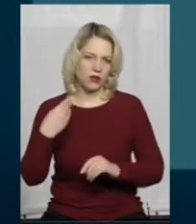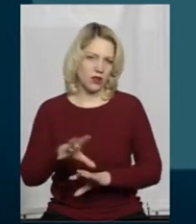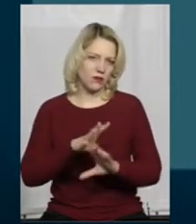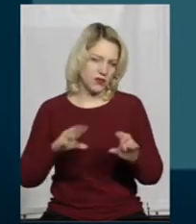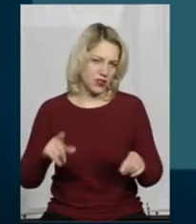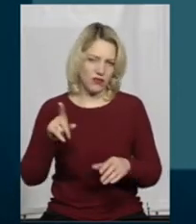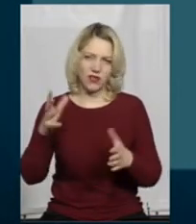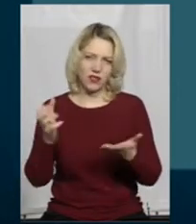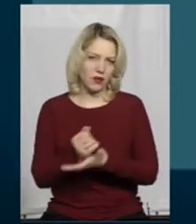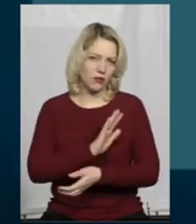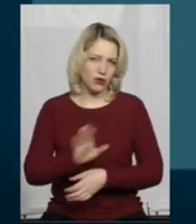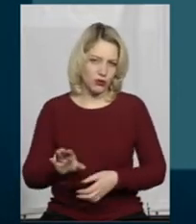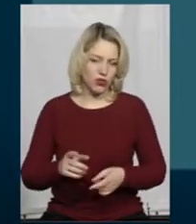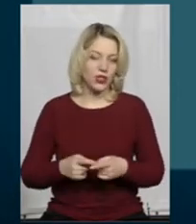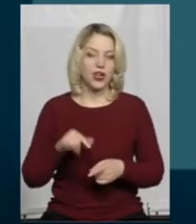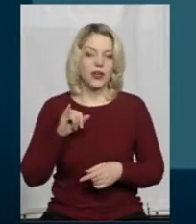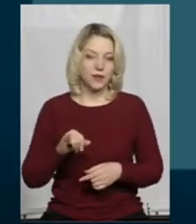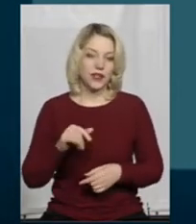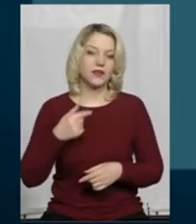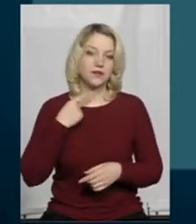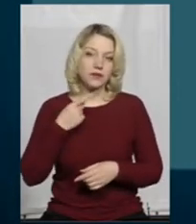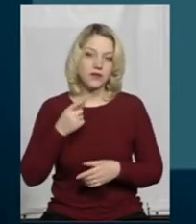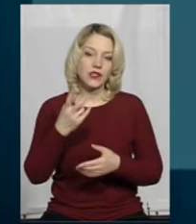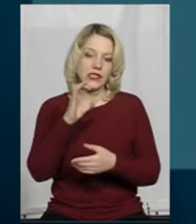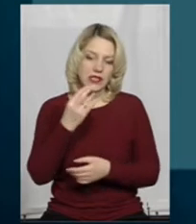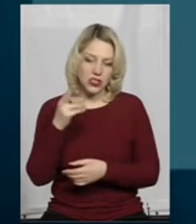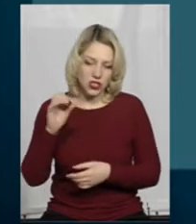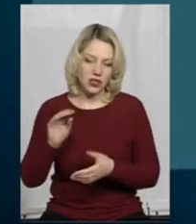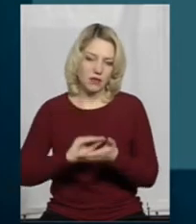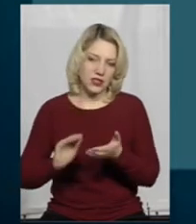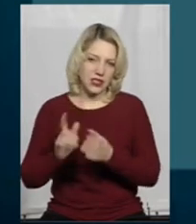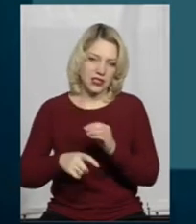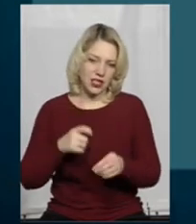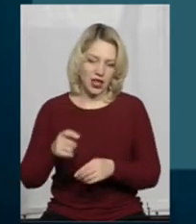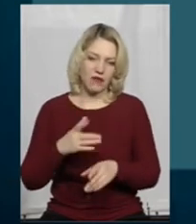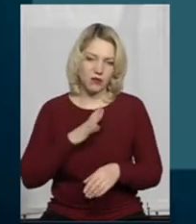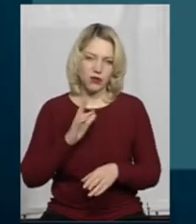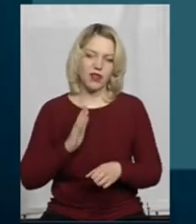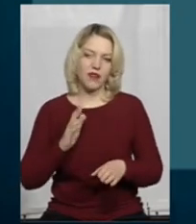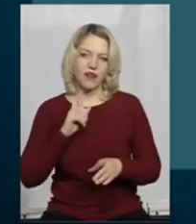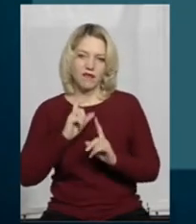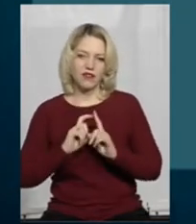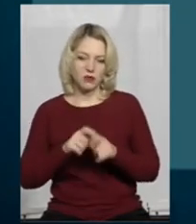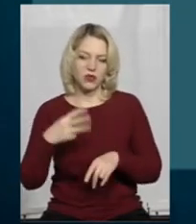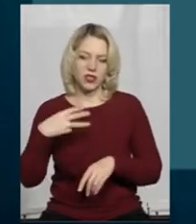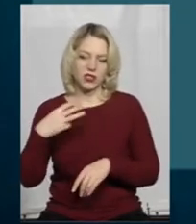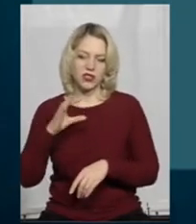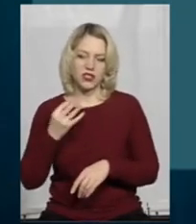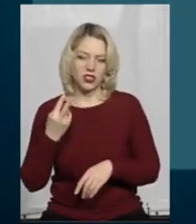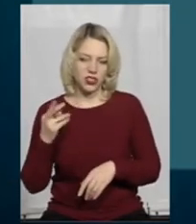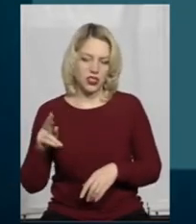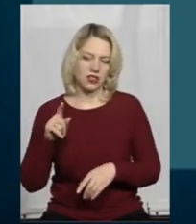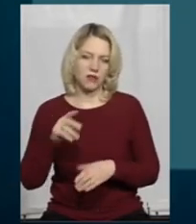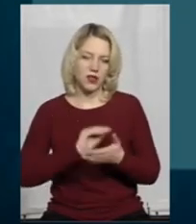12 січня ще раз написали заяву, прийшла нам відповідь 30 січня. Там написано, порушень нема,